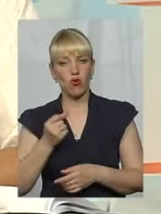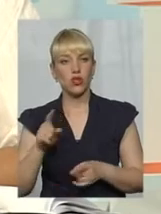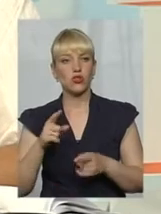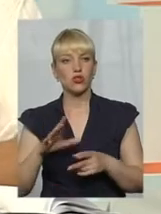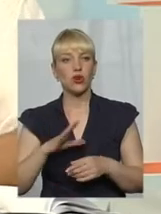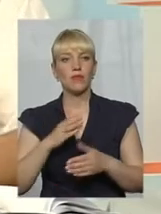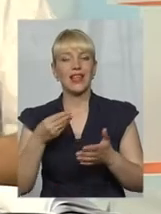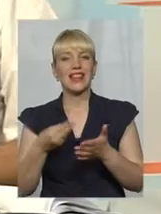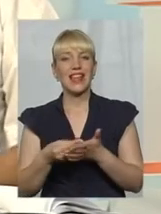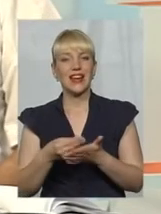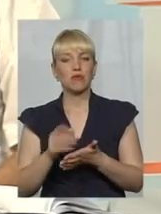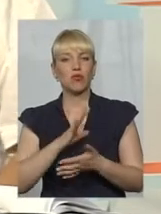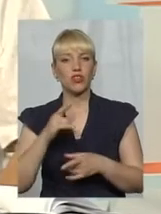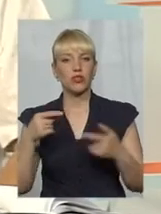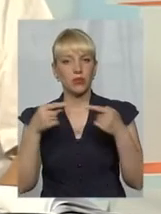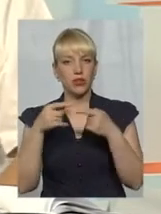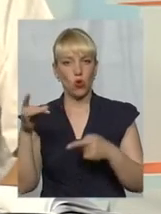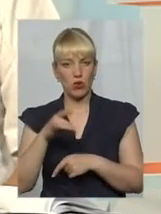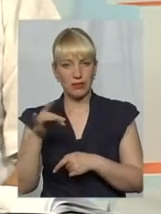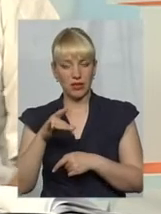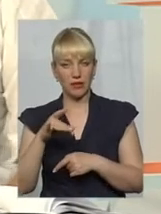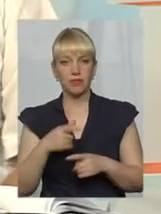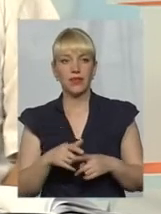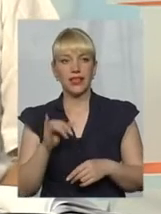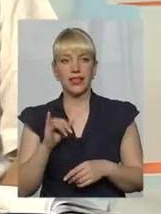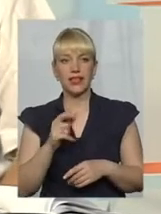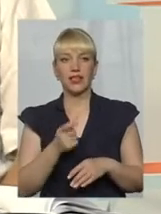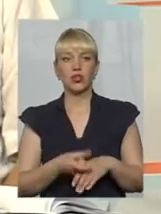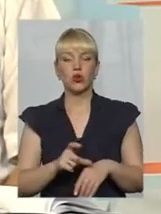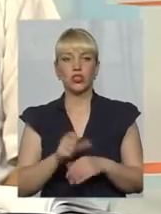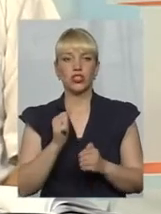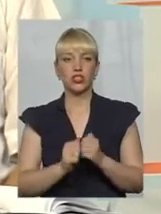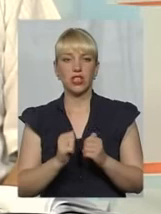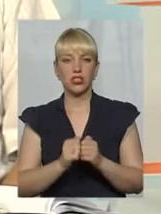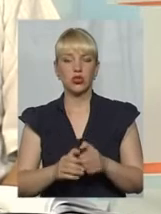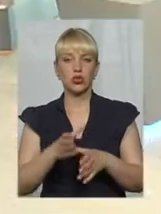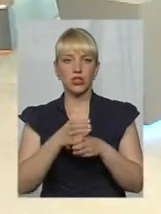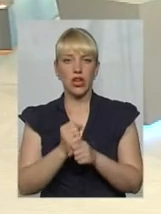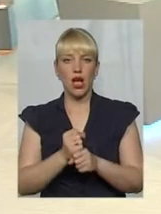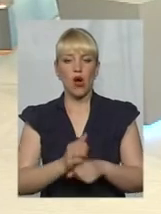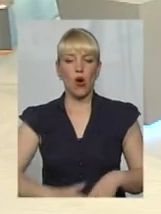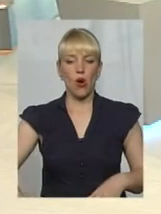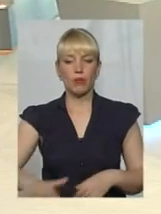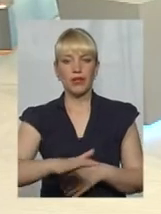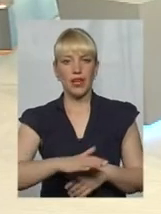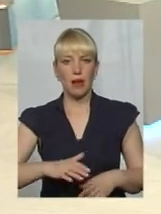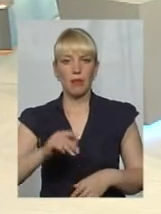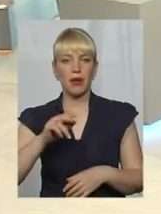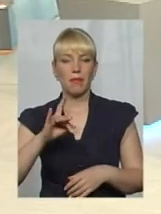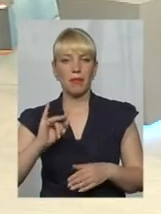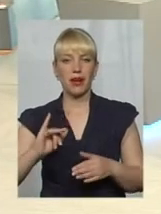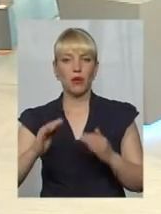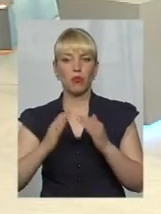там певний розмір, так? Так. І дуже часто різалися об'єми прибудинкових територій, які є насправді,